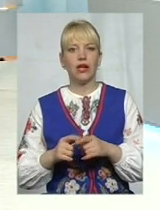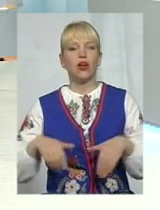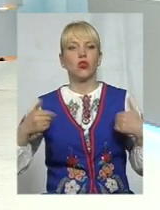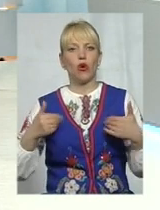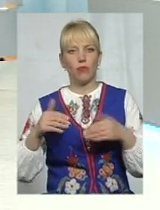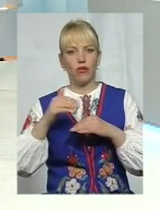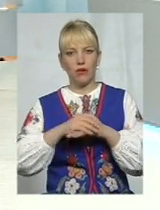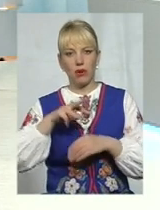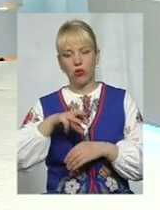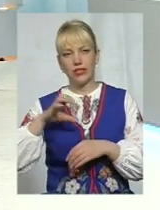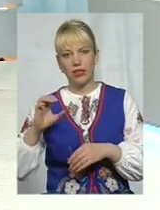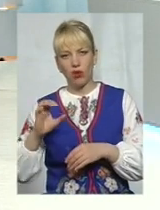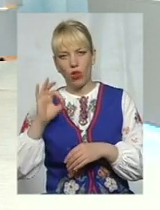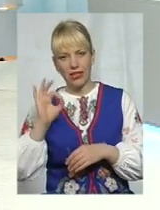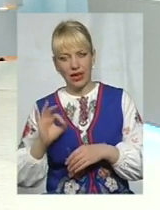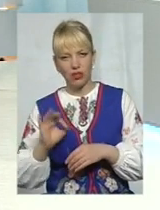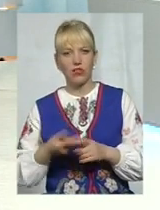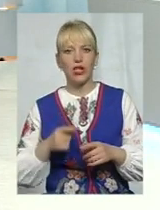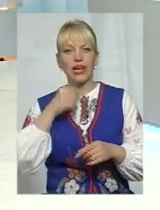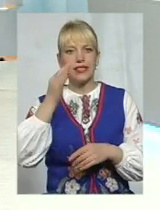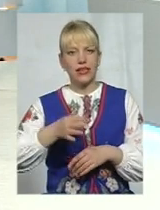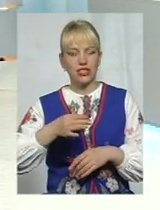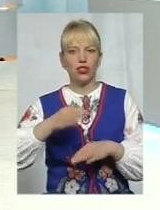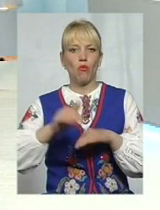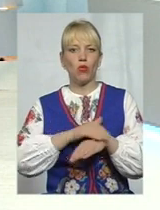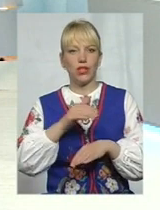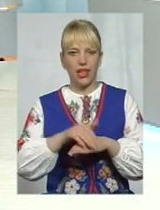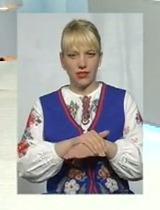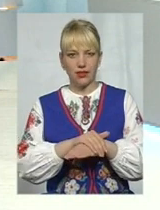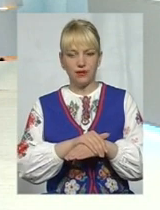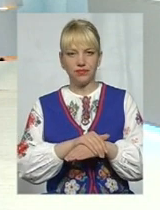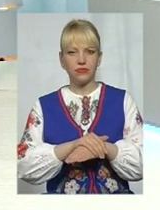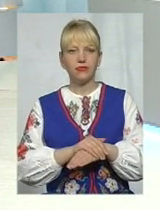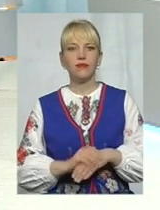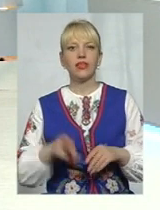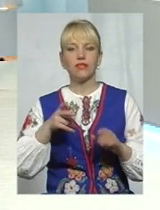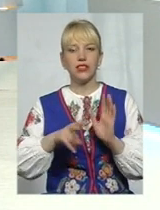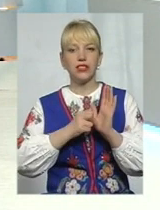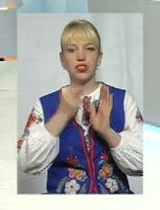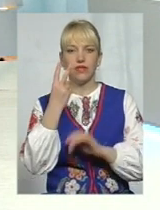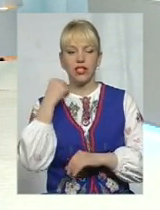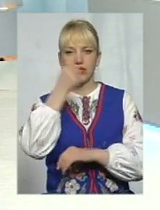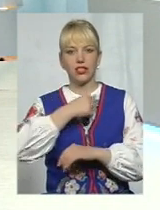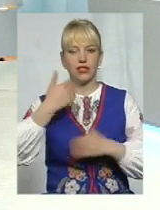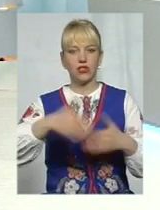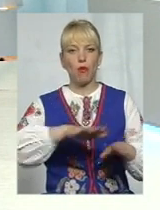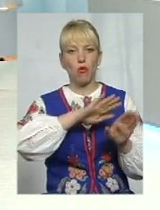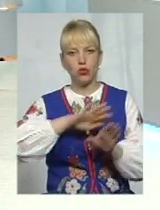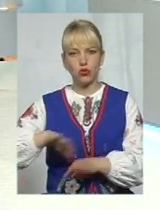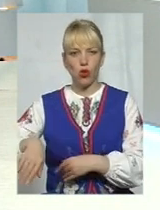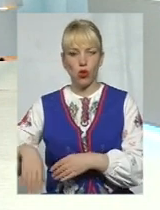Миколою Олександровичу, скажіть, будь ласка, з 2012 рік, вже пройшло